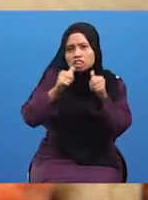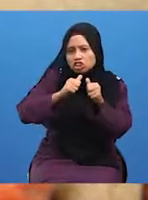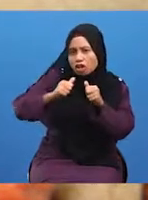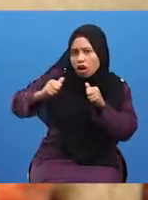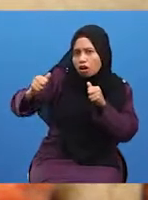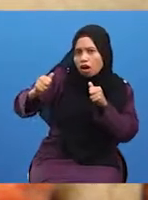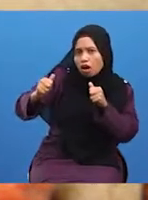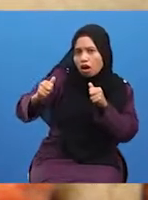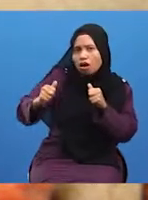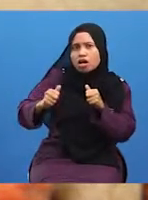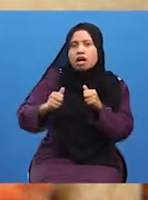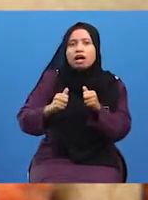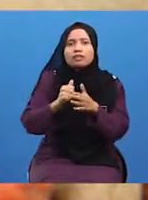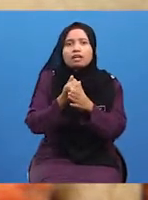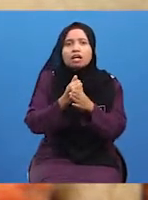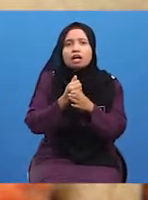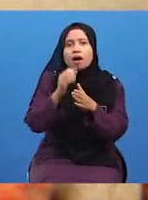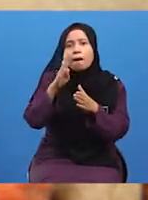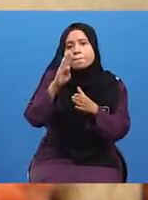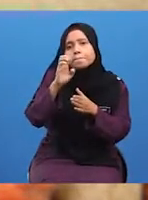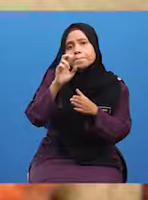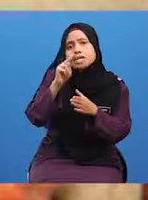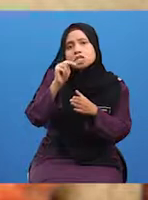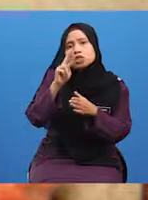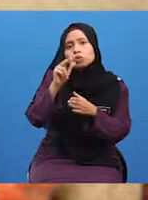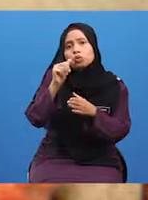antara benua Eropah dengan Cina.